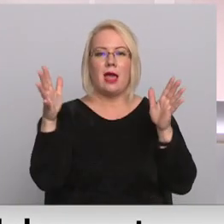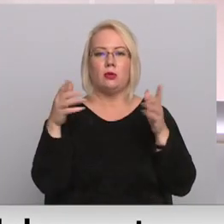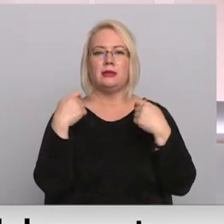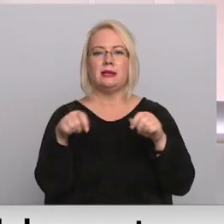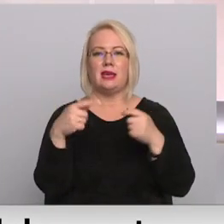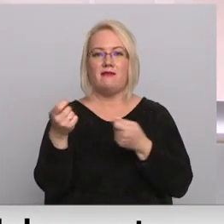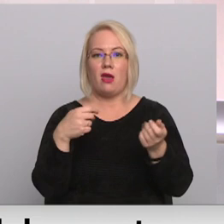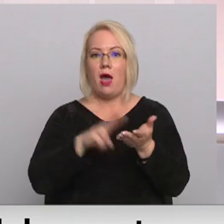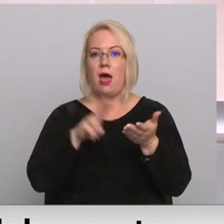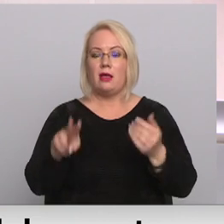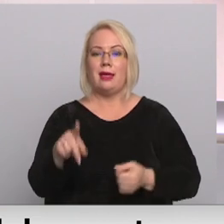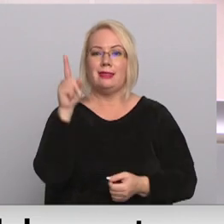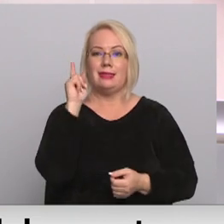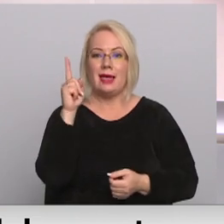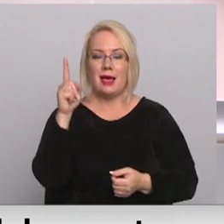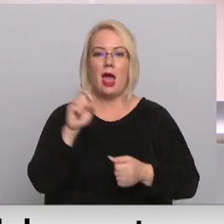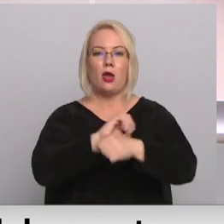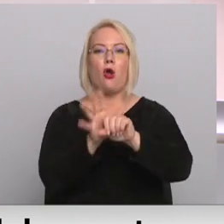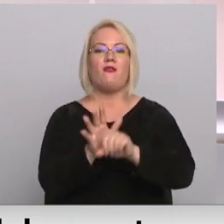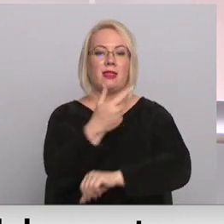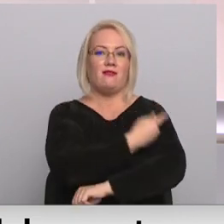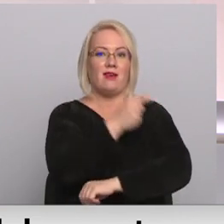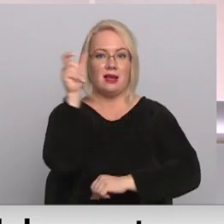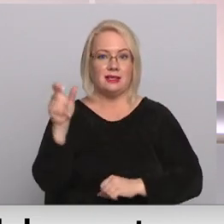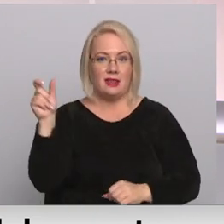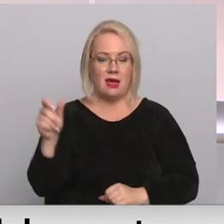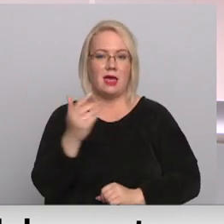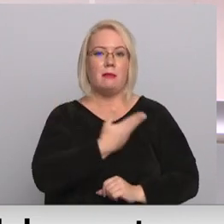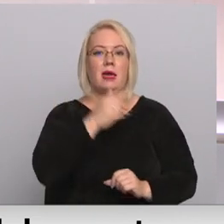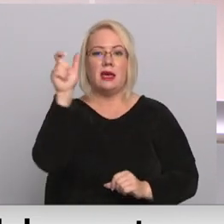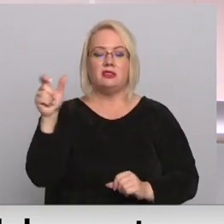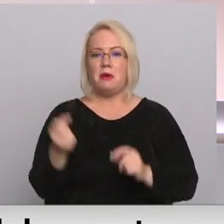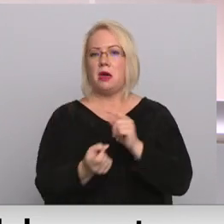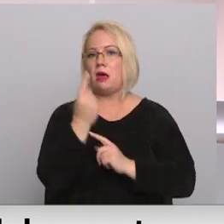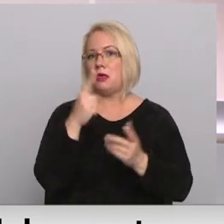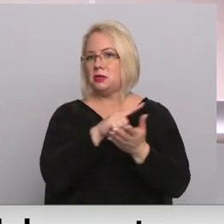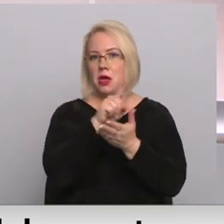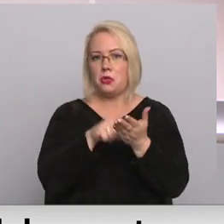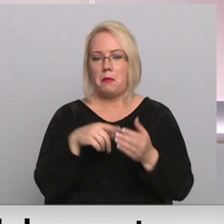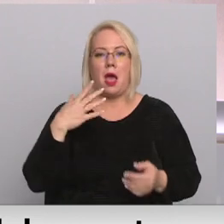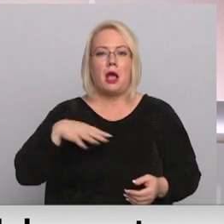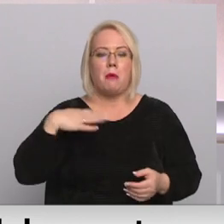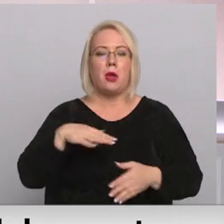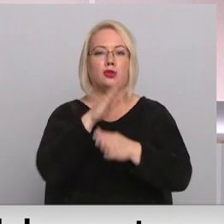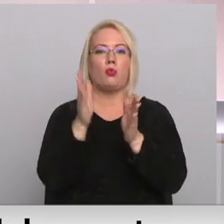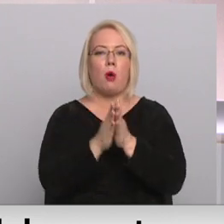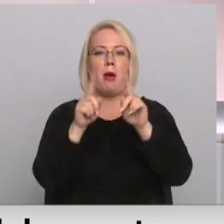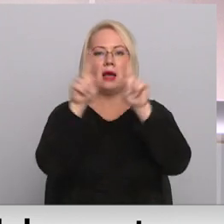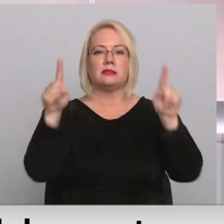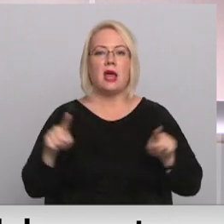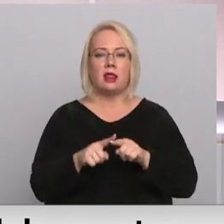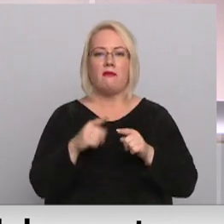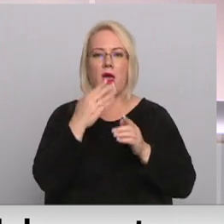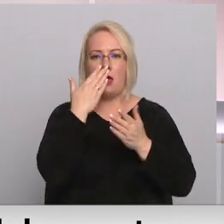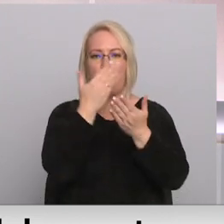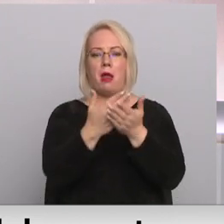centros ļauta tikai pret Covid-19 vakcinētiem, iedzīvotājiem radies jautājums, kāpēc kopā ar certifikātu jārāda pasa